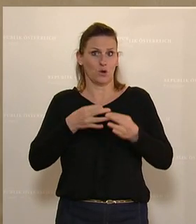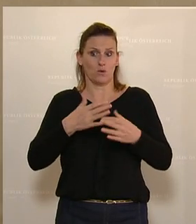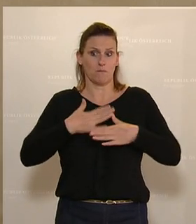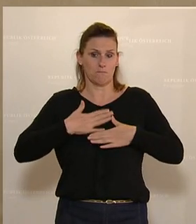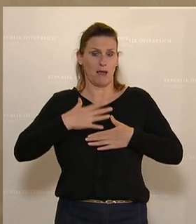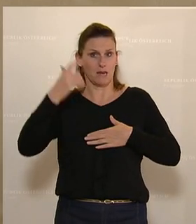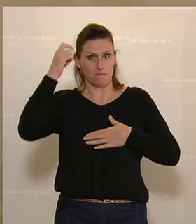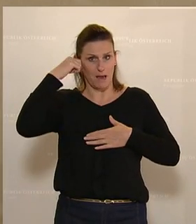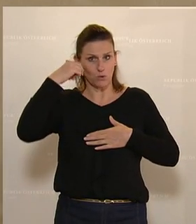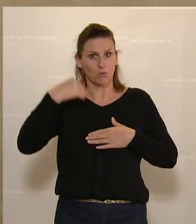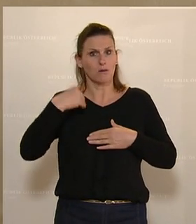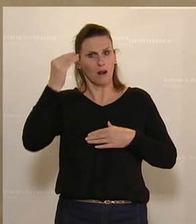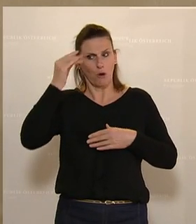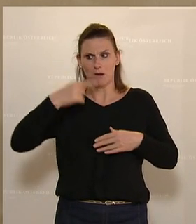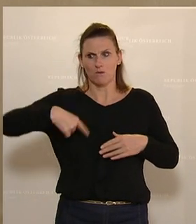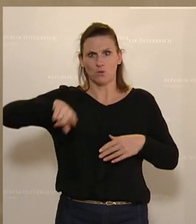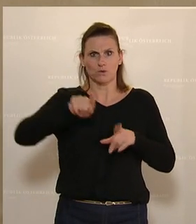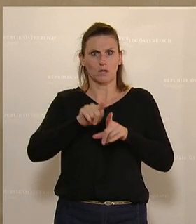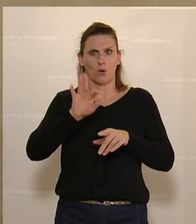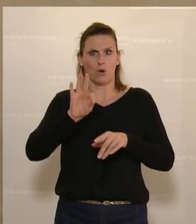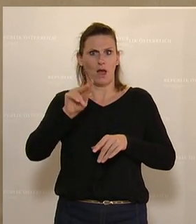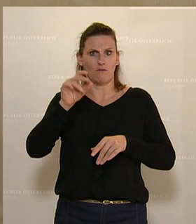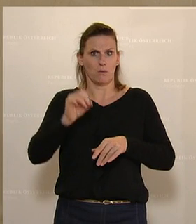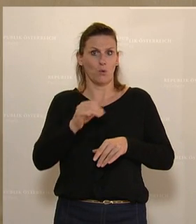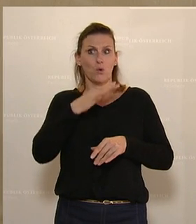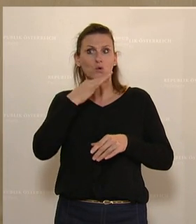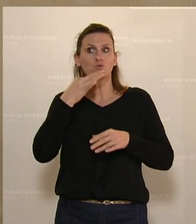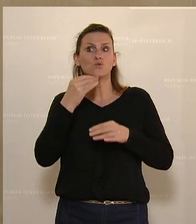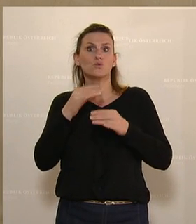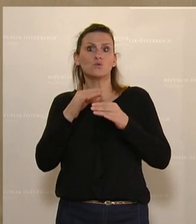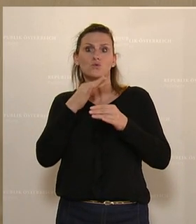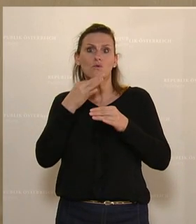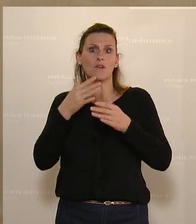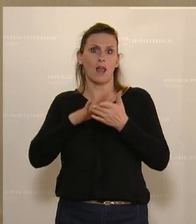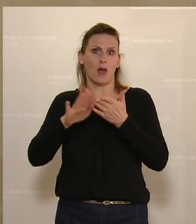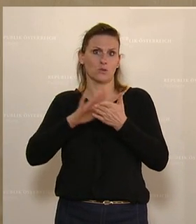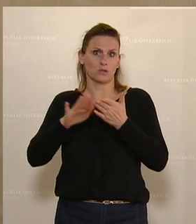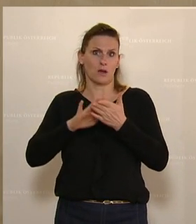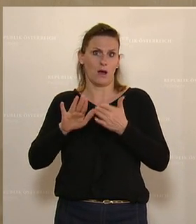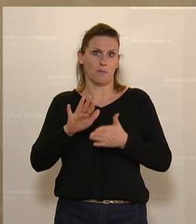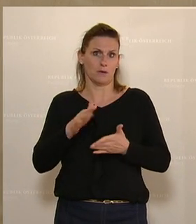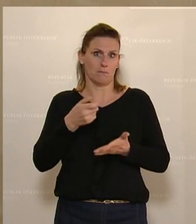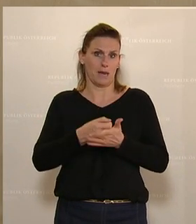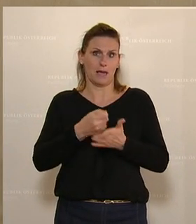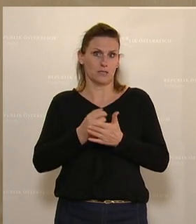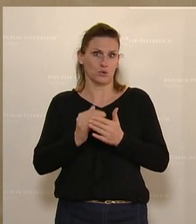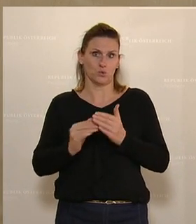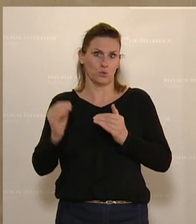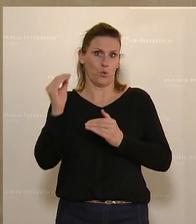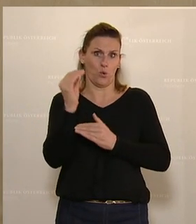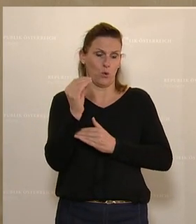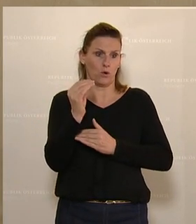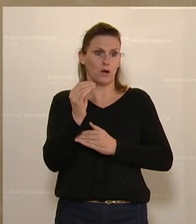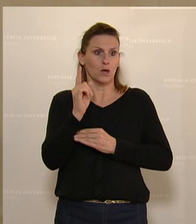ist meiner Meinung nach und ich glaube auch unserer Meinung nach als FPÖ zu hoch. Und das sollte man ganz nüchtern in aller